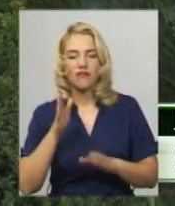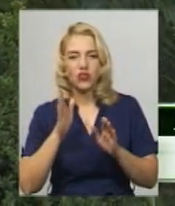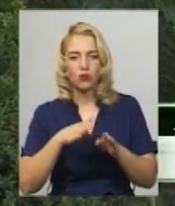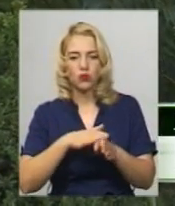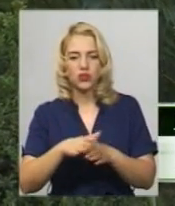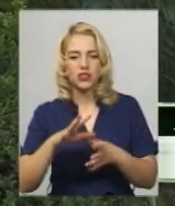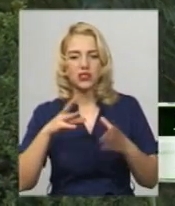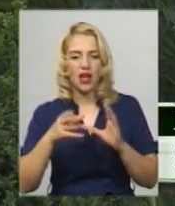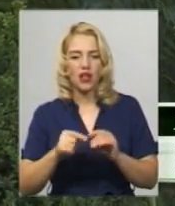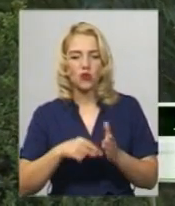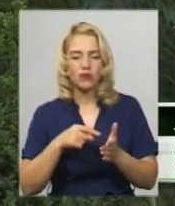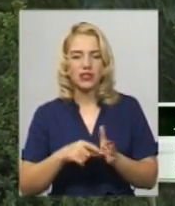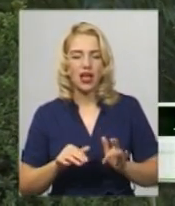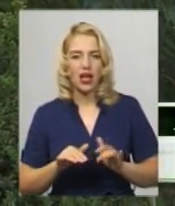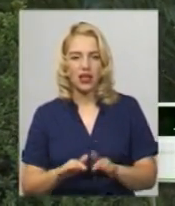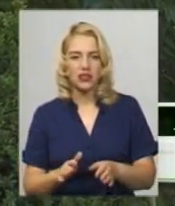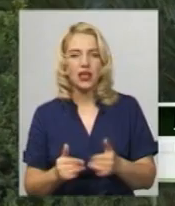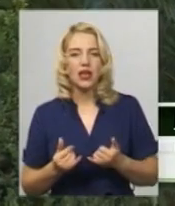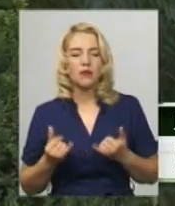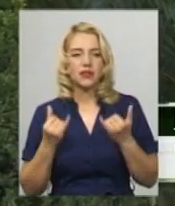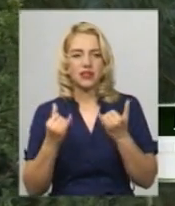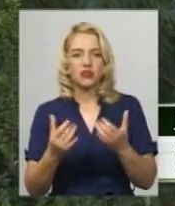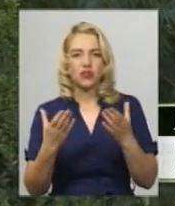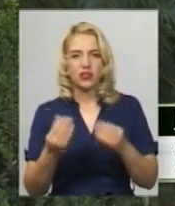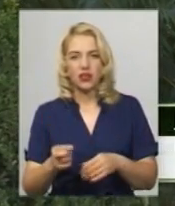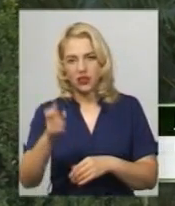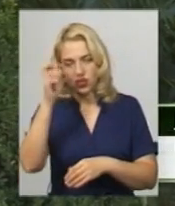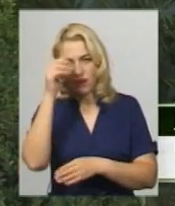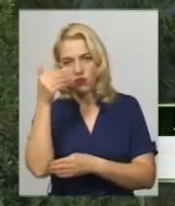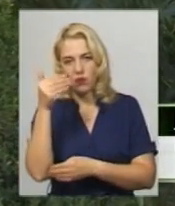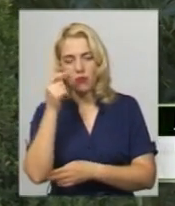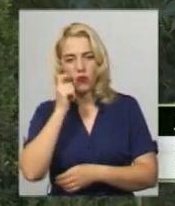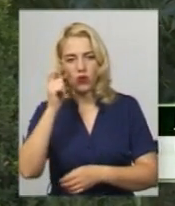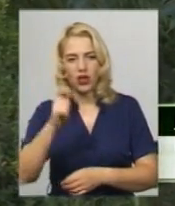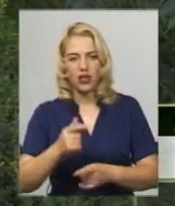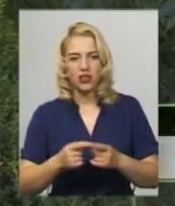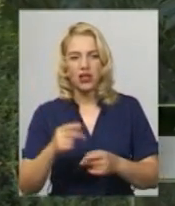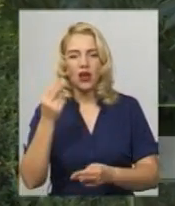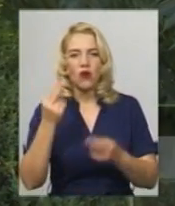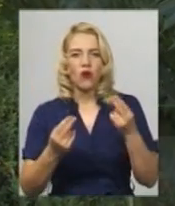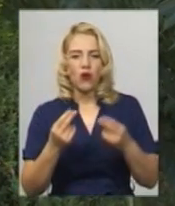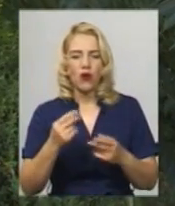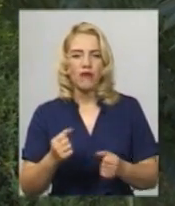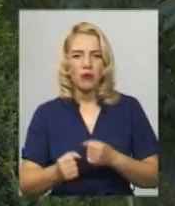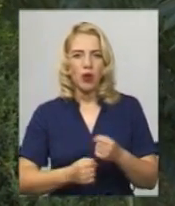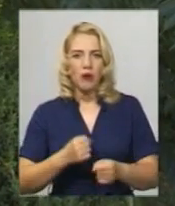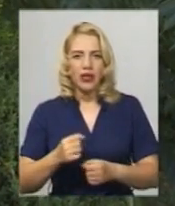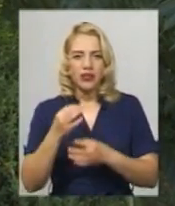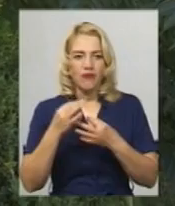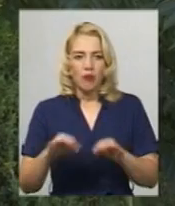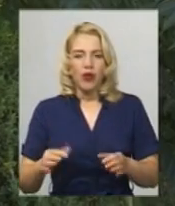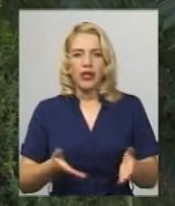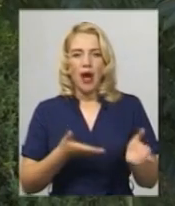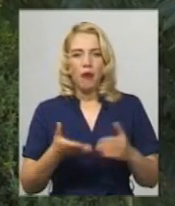загальноміська акція, присвячена Дню державного прапору України «Кольоровий пробіг свободи». Ми запрошуємо усіх